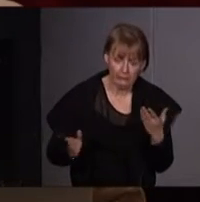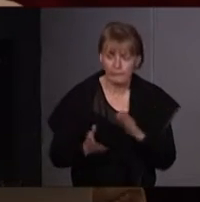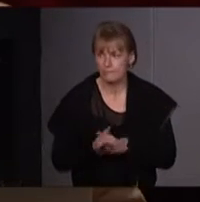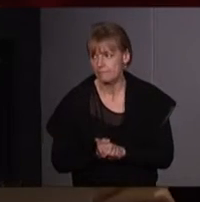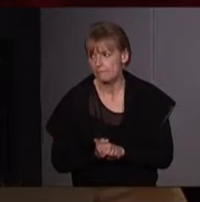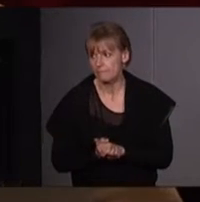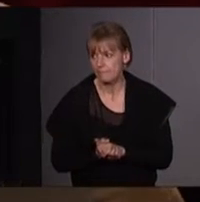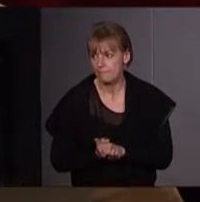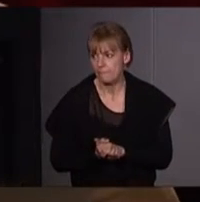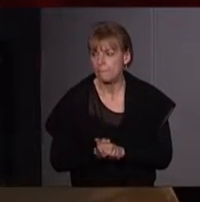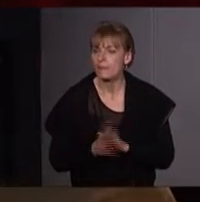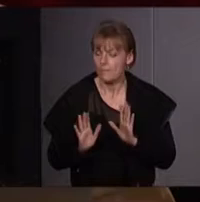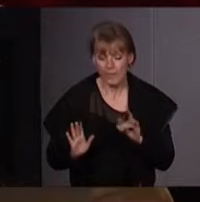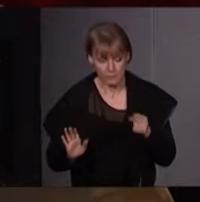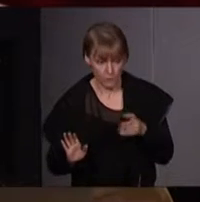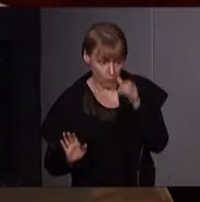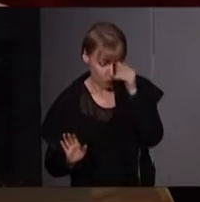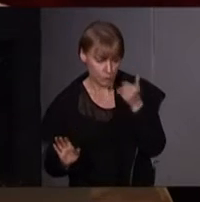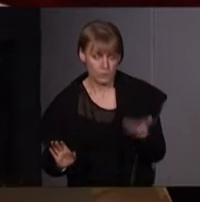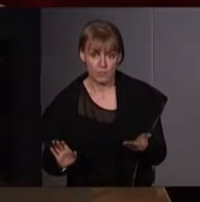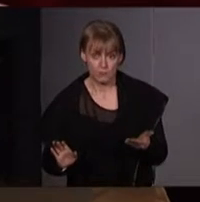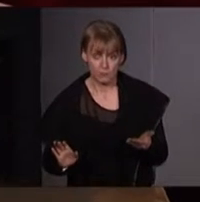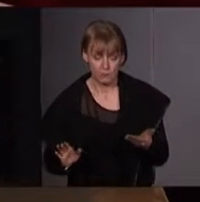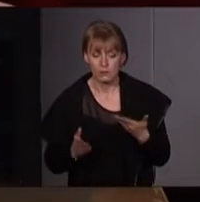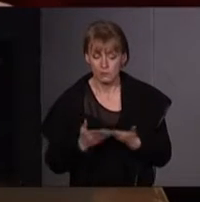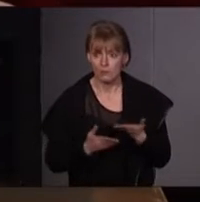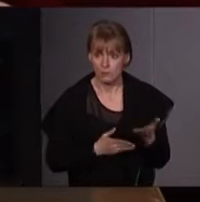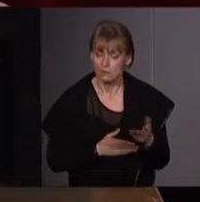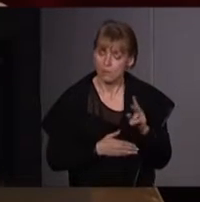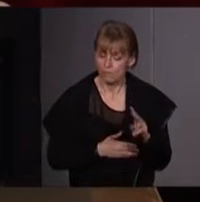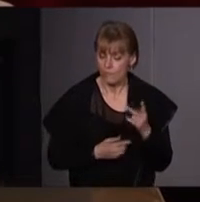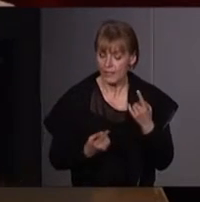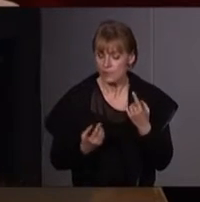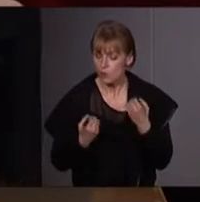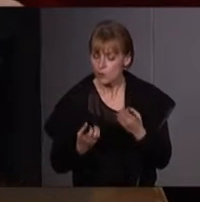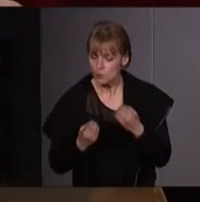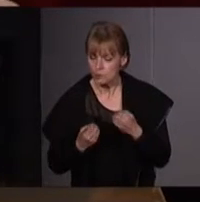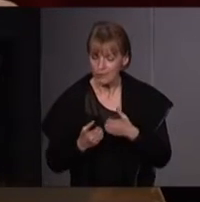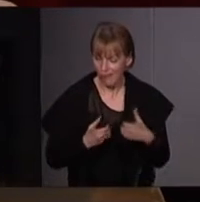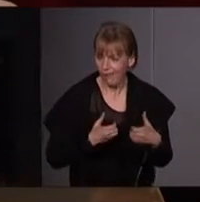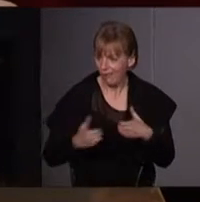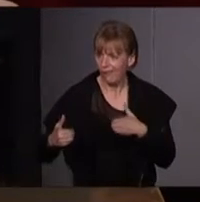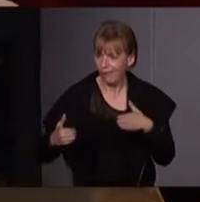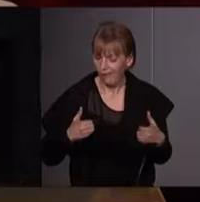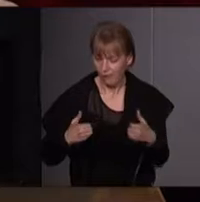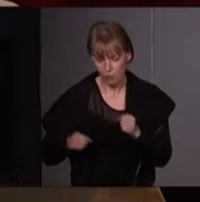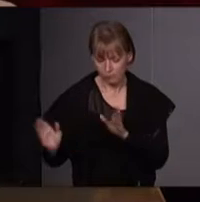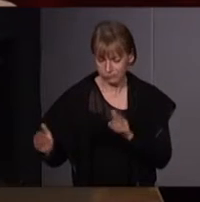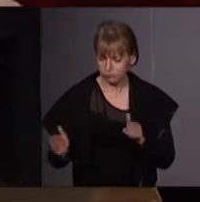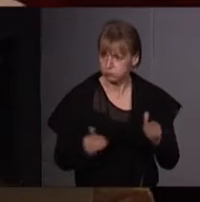vais vous le dire, mais que le concept de la nature a plus souvent servi à discriminer et à classifier